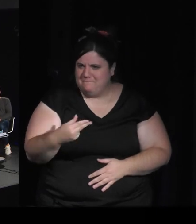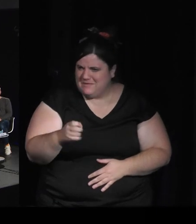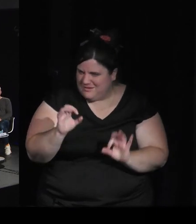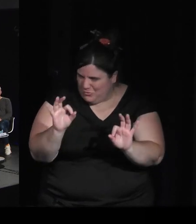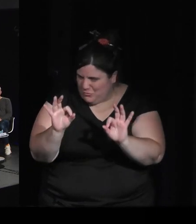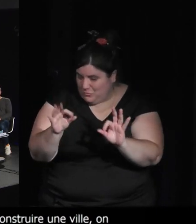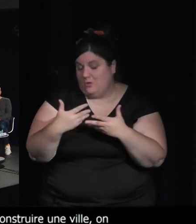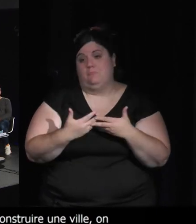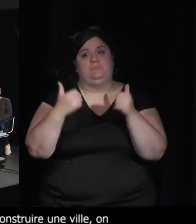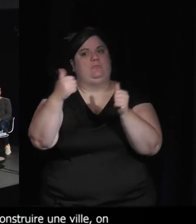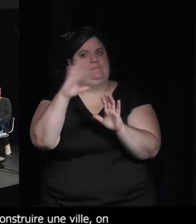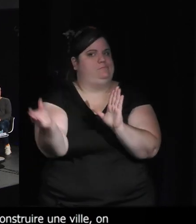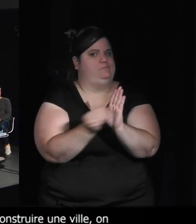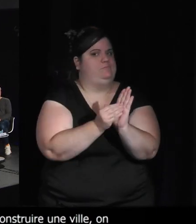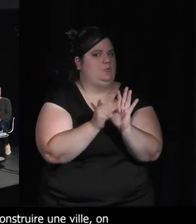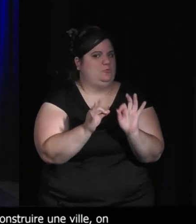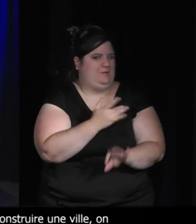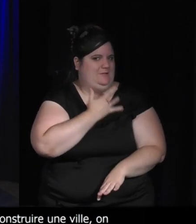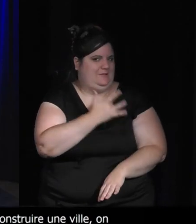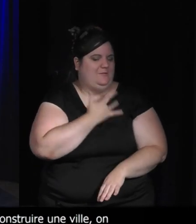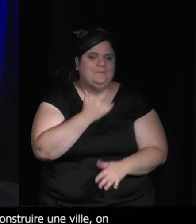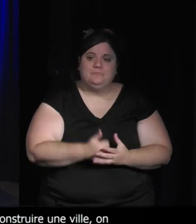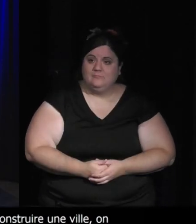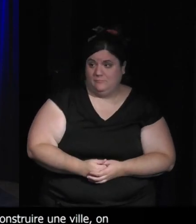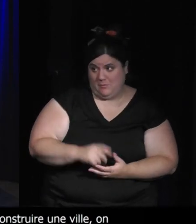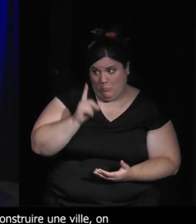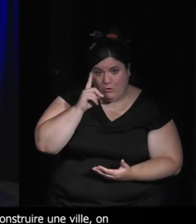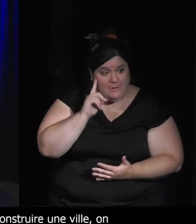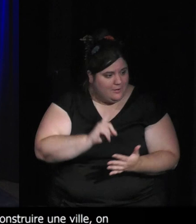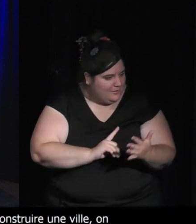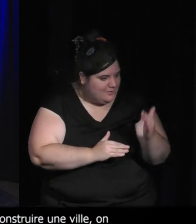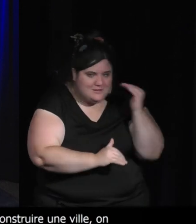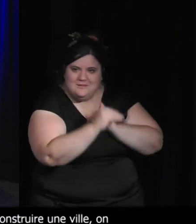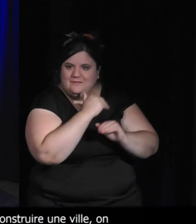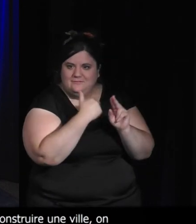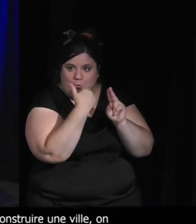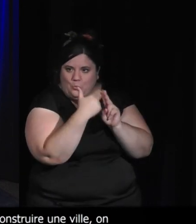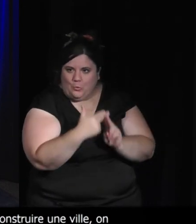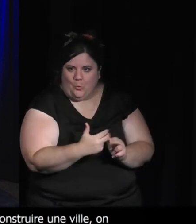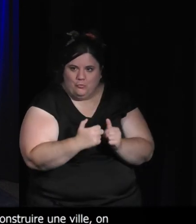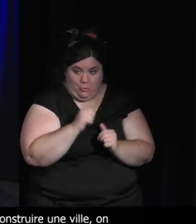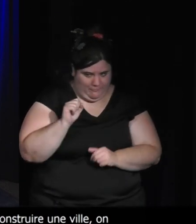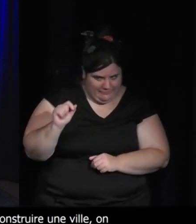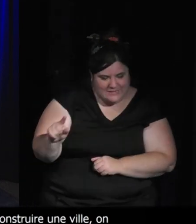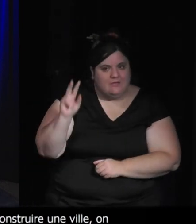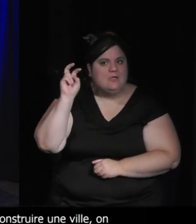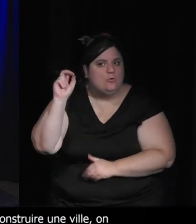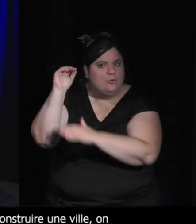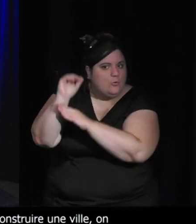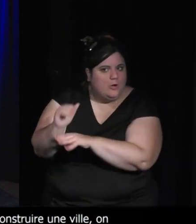Super, on va le mettre sur la liste. Alors, c'est vrai que ce serait pas mal, effectivement, de créer des listes comme ça, un peu de jeux, là aussi, si on était dans le